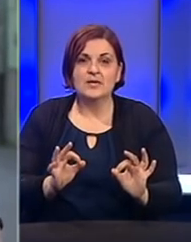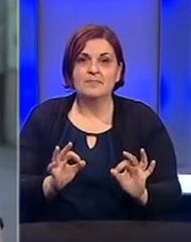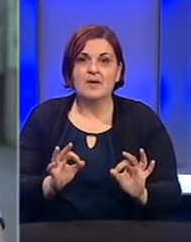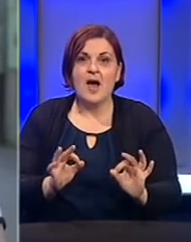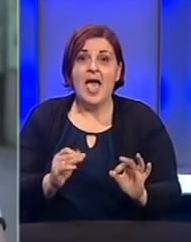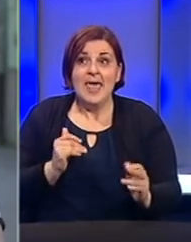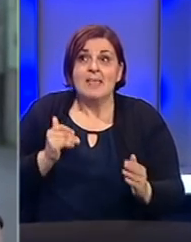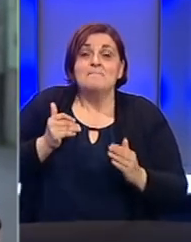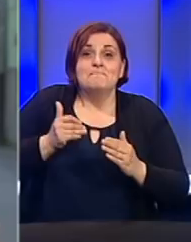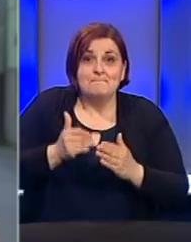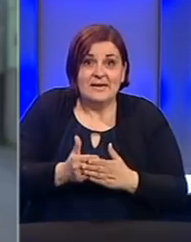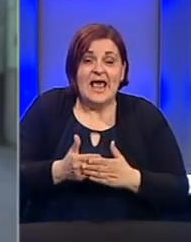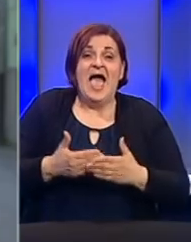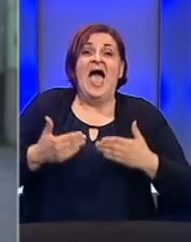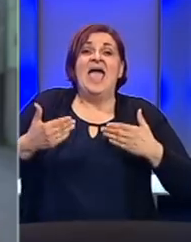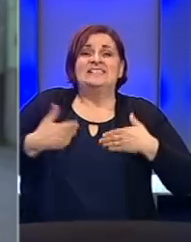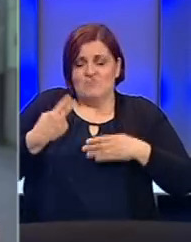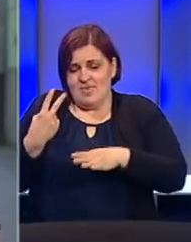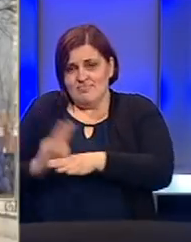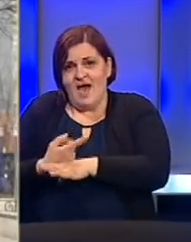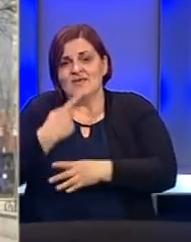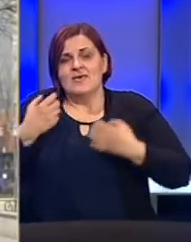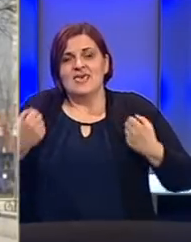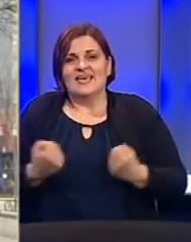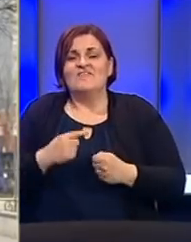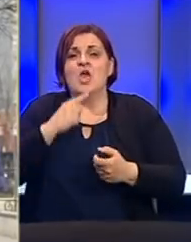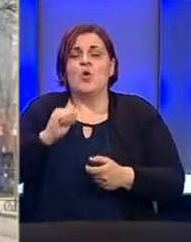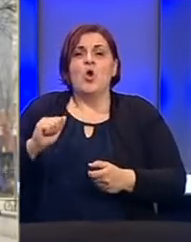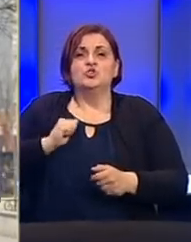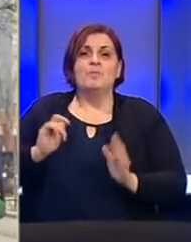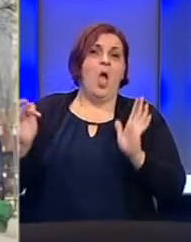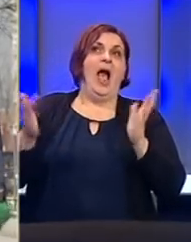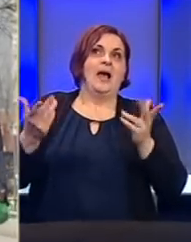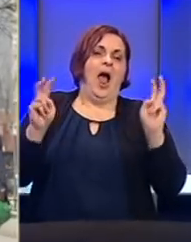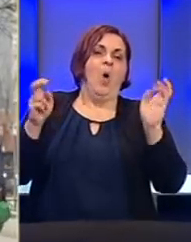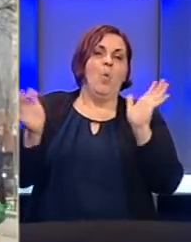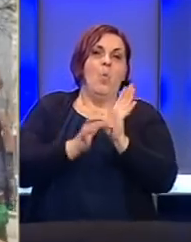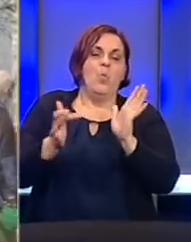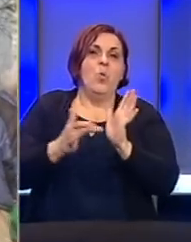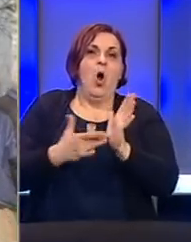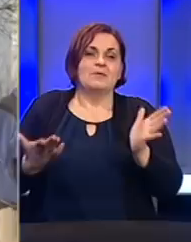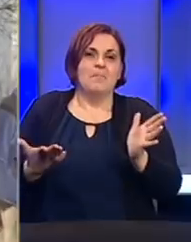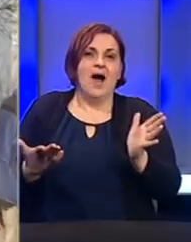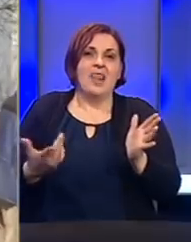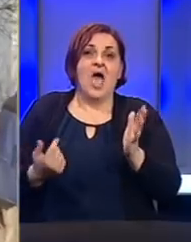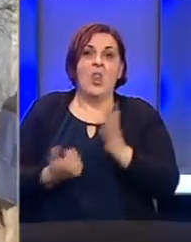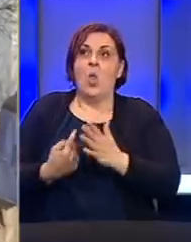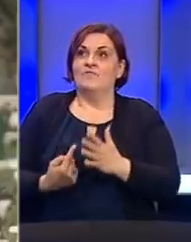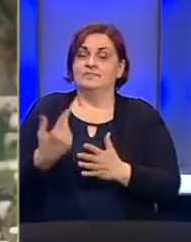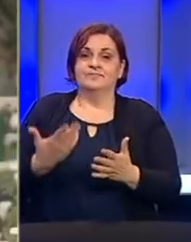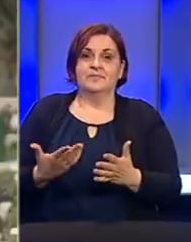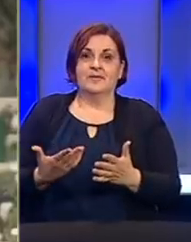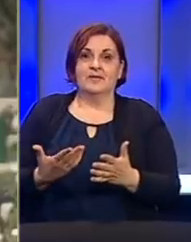da prilagode svoje rutine i aktivnosti koje su imale u normalnim životnim okolnostima novonastalim